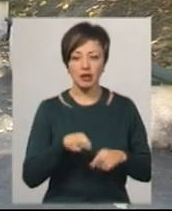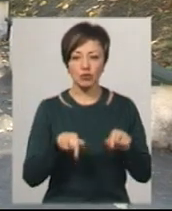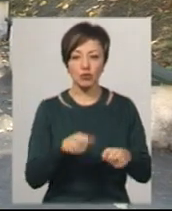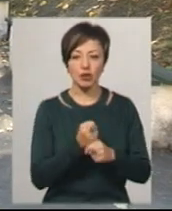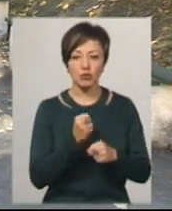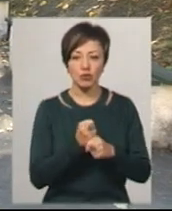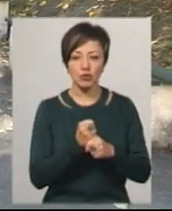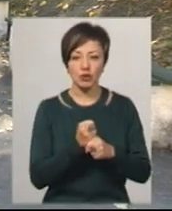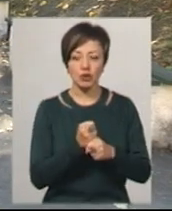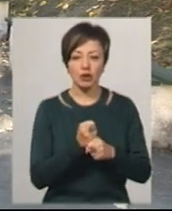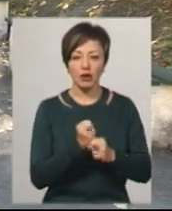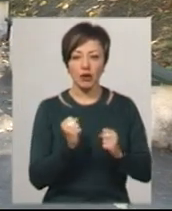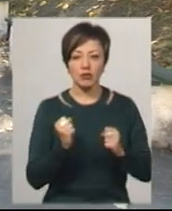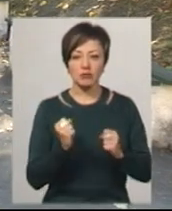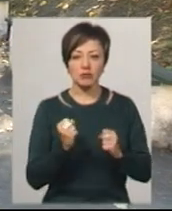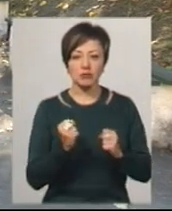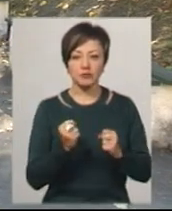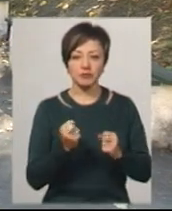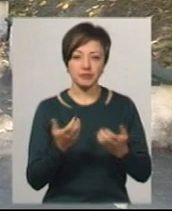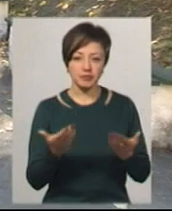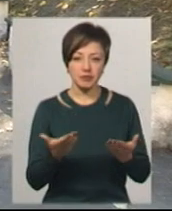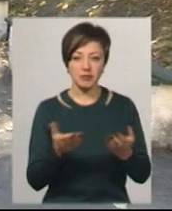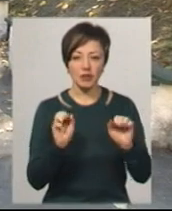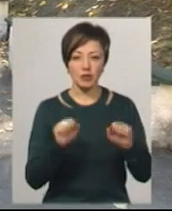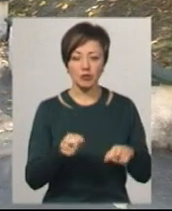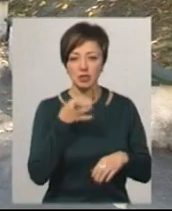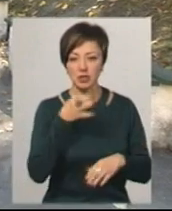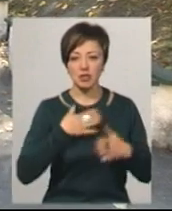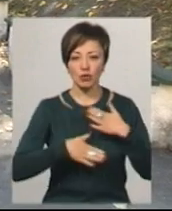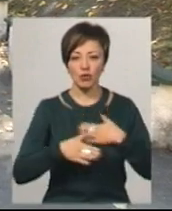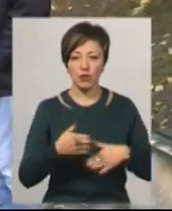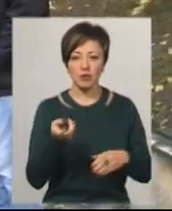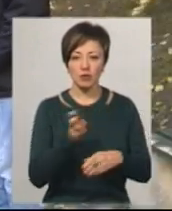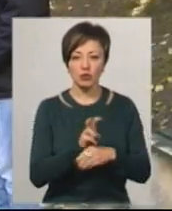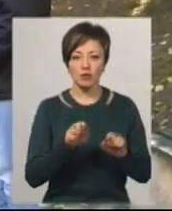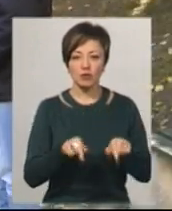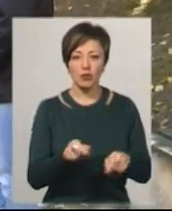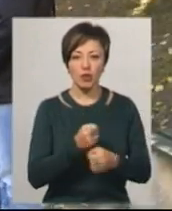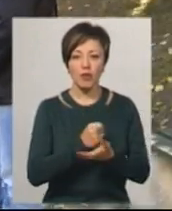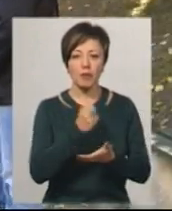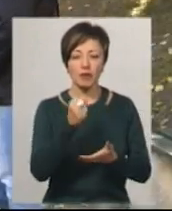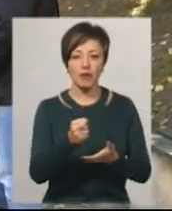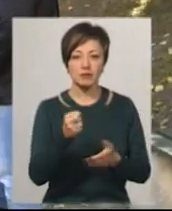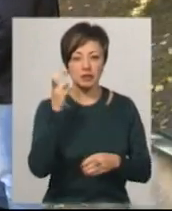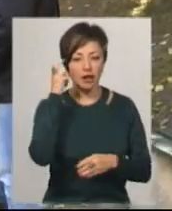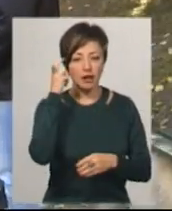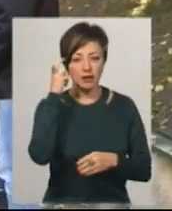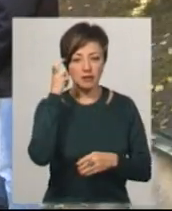на роботу, де повістка прийшла на роботу, можна сказати, з задоволенням прийшов сюди. По направленню йду на Київ,